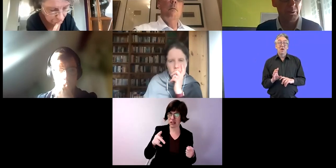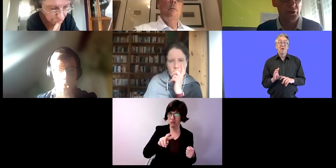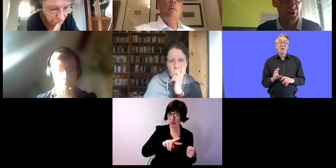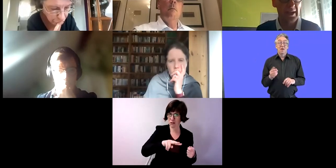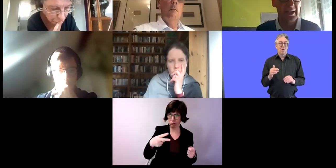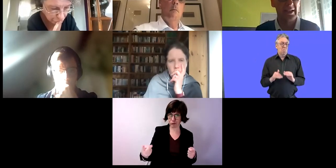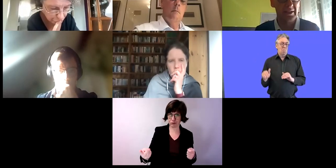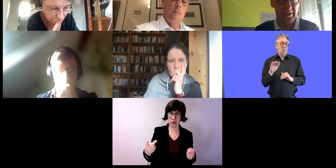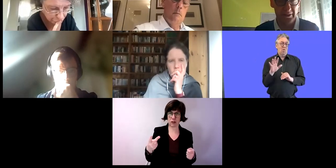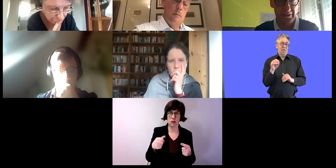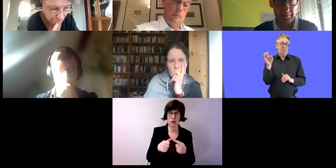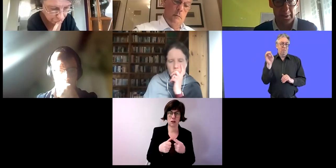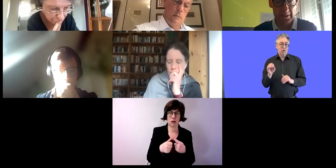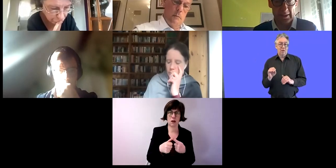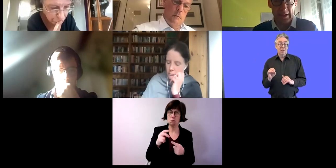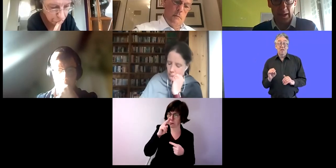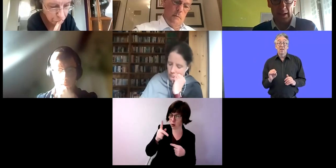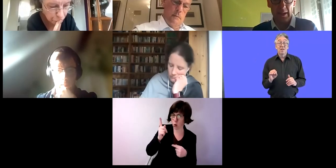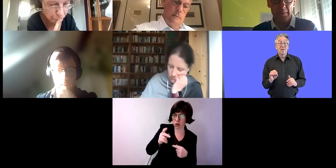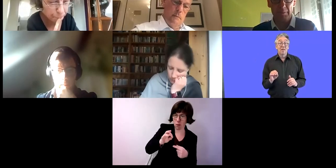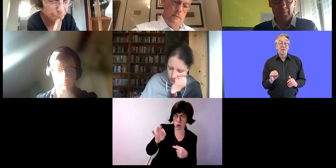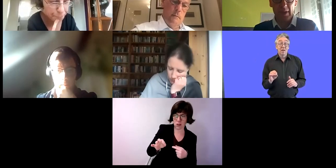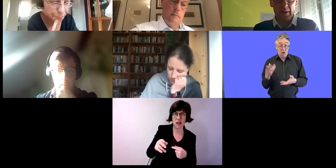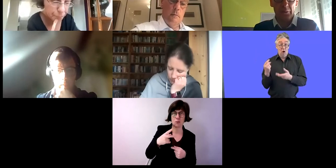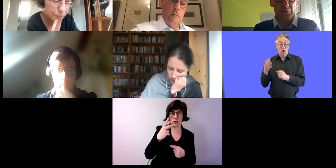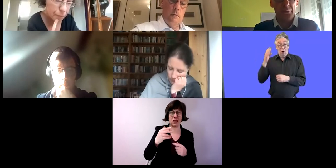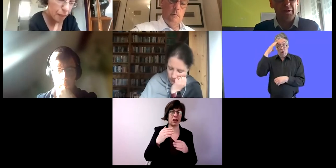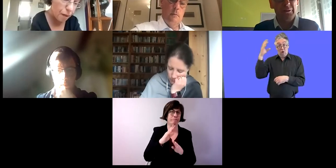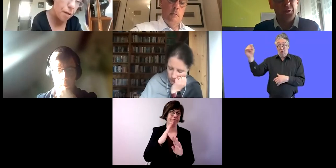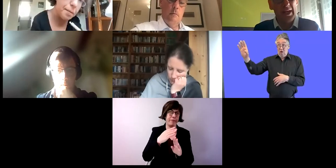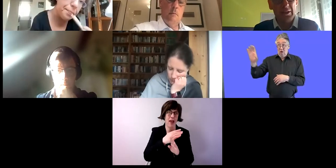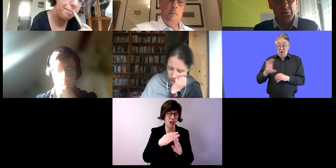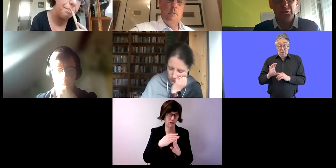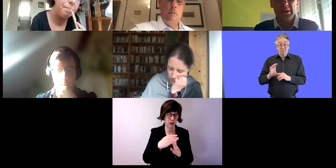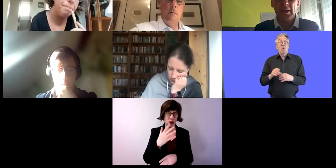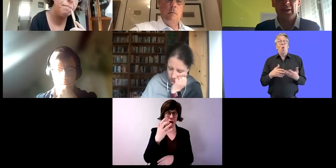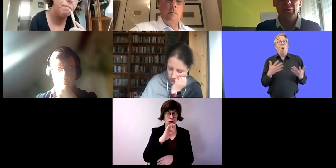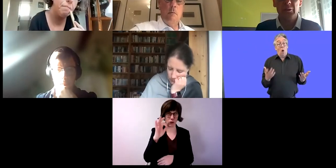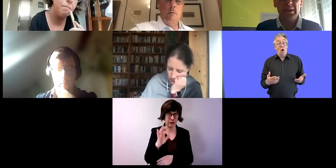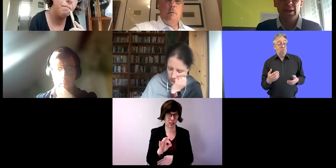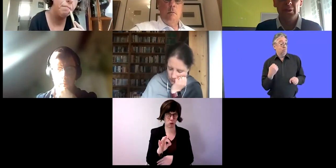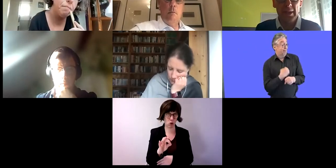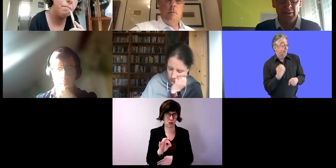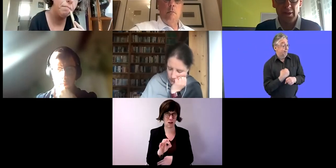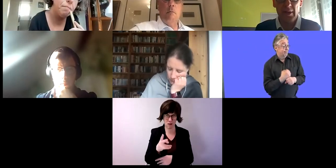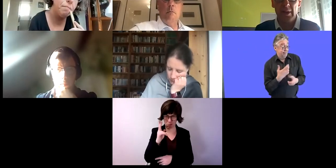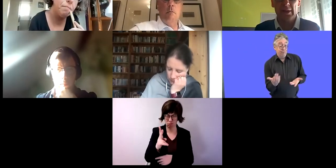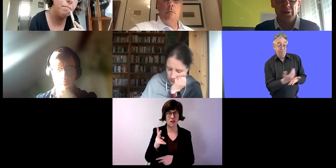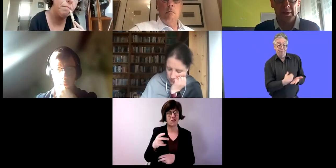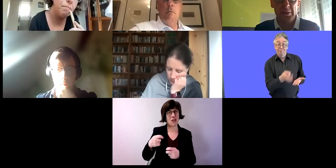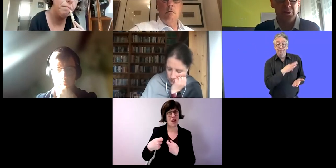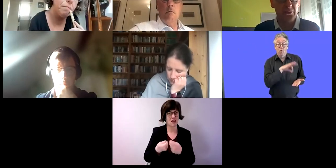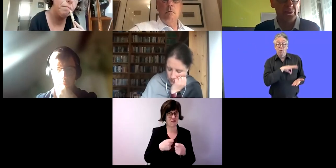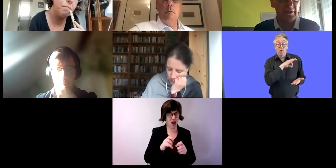betrachten, müssen Sie davon ausgehen, dass über 50 Prozent also von gewerblichen